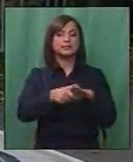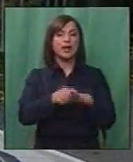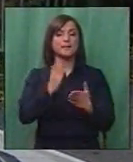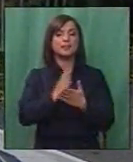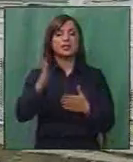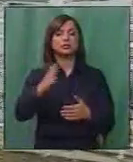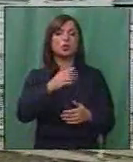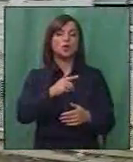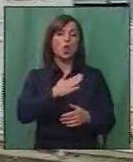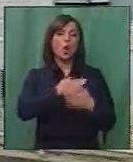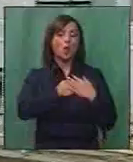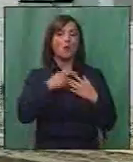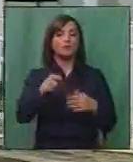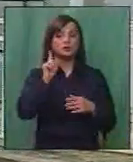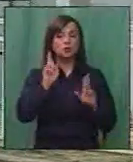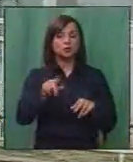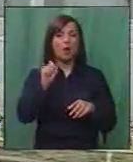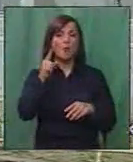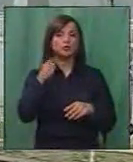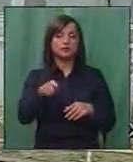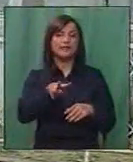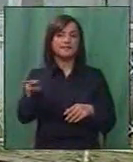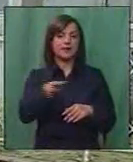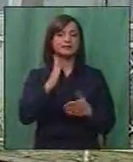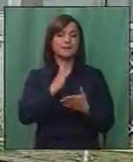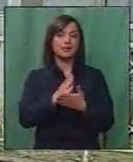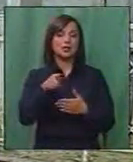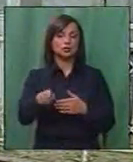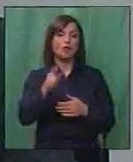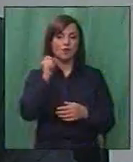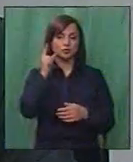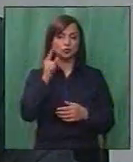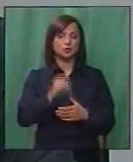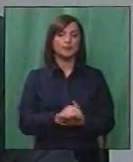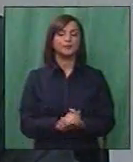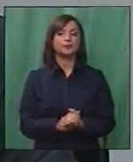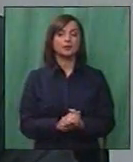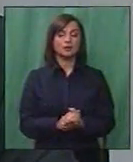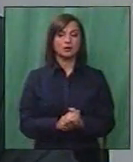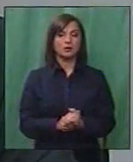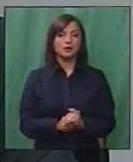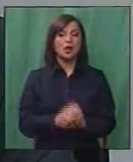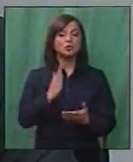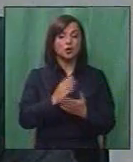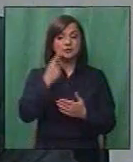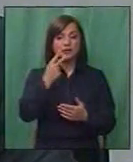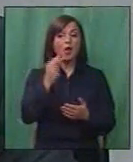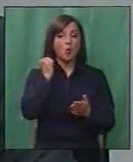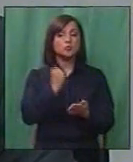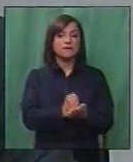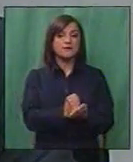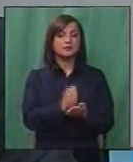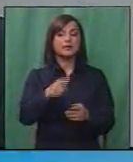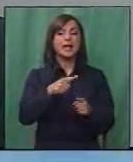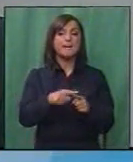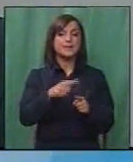неизиниот любовник. Исклучена е можността тие двајца да биле делот крвавиот чин. Доколку се утврди дека